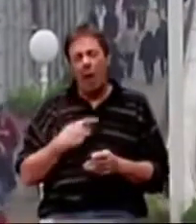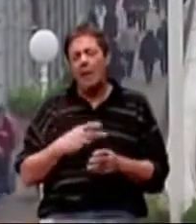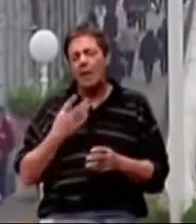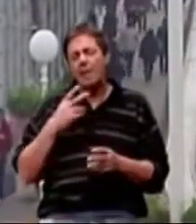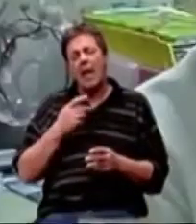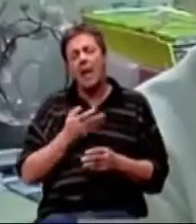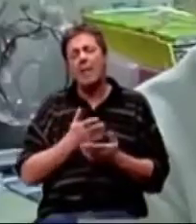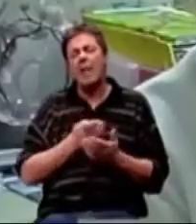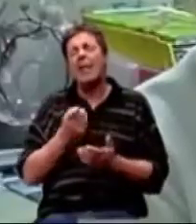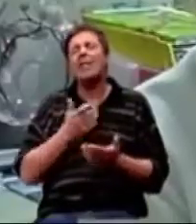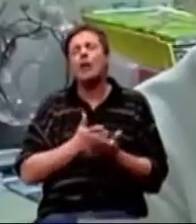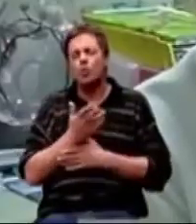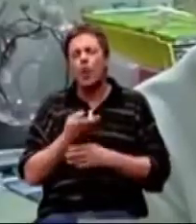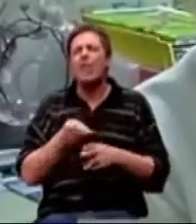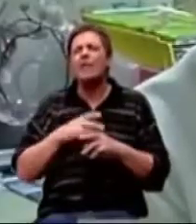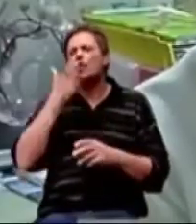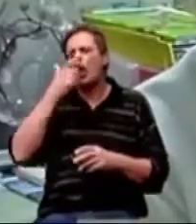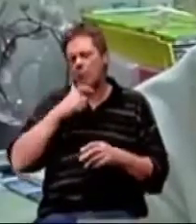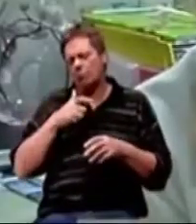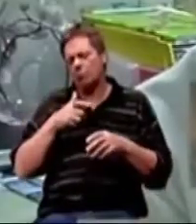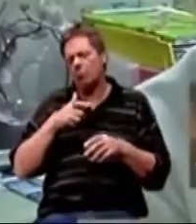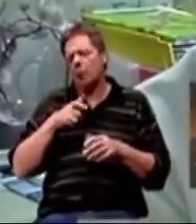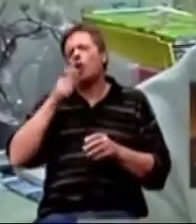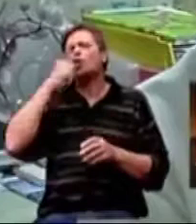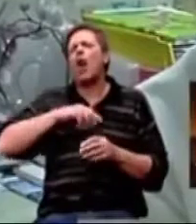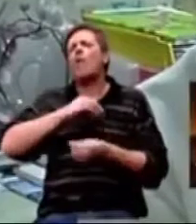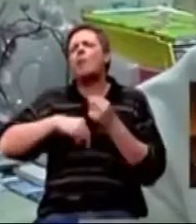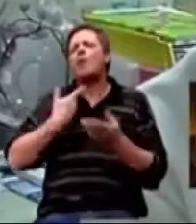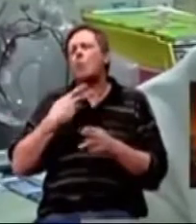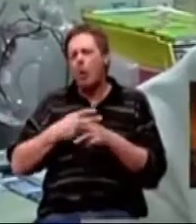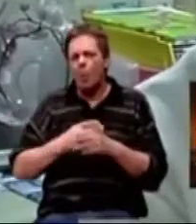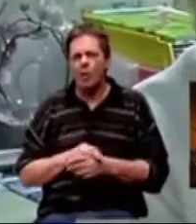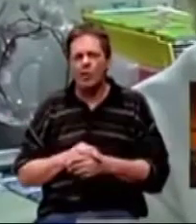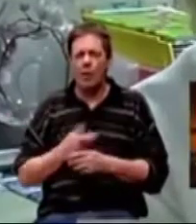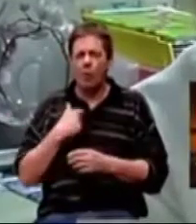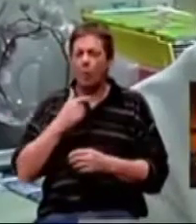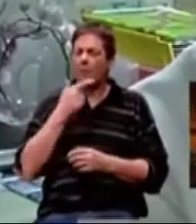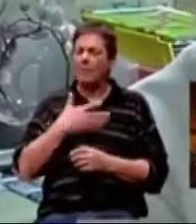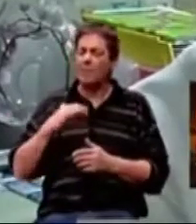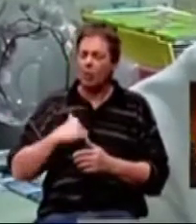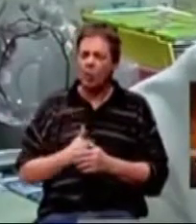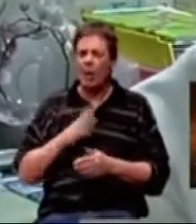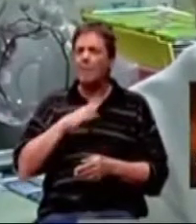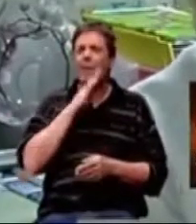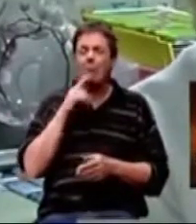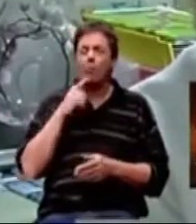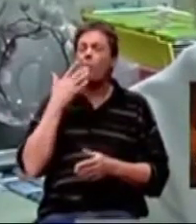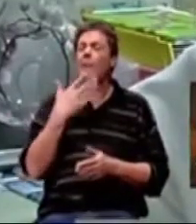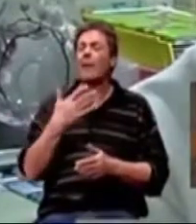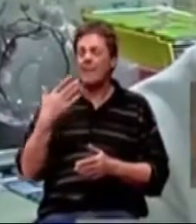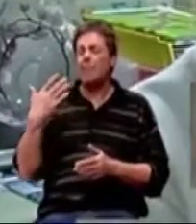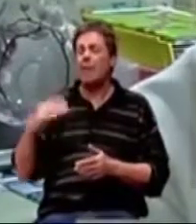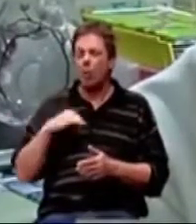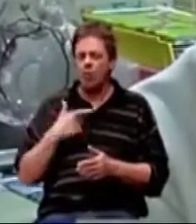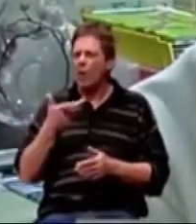u jednoj obitelji. Ako ste 25-godišnjakinja i imate majku koja ima 55 godina i ona bole od